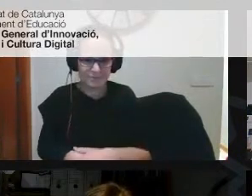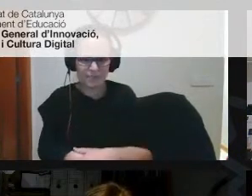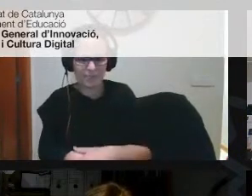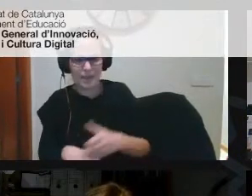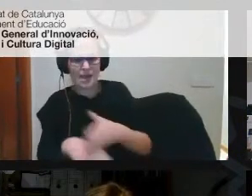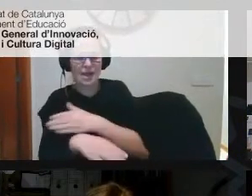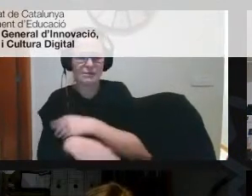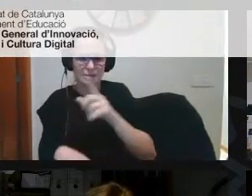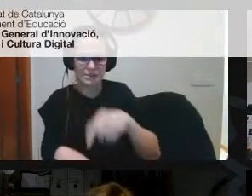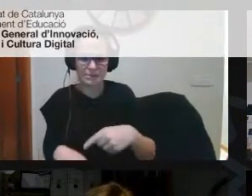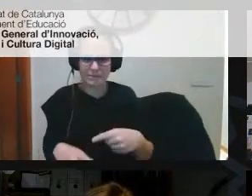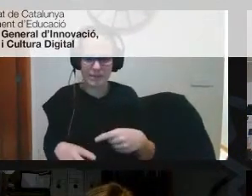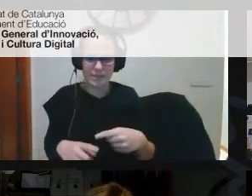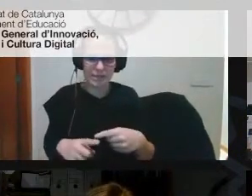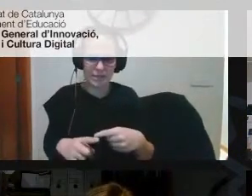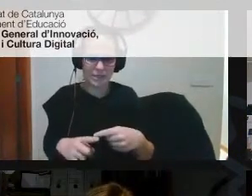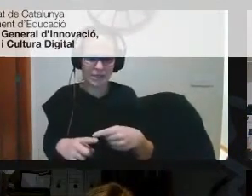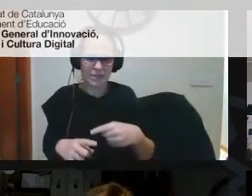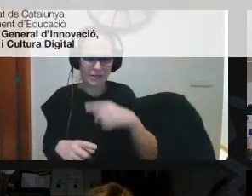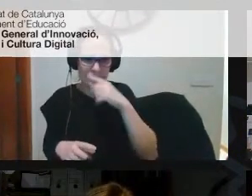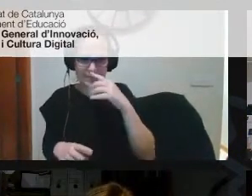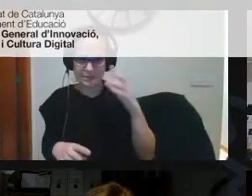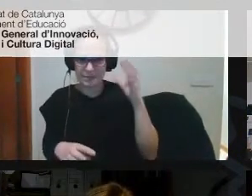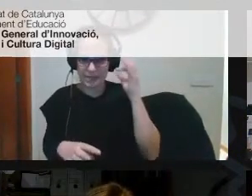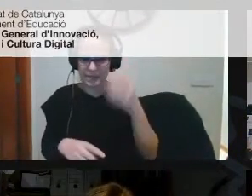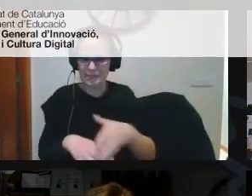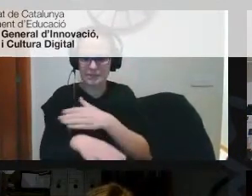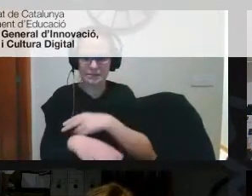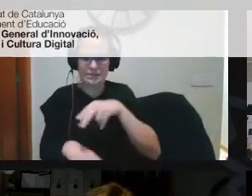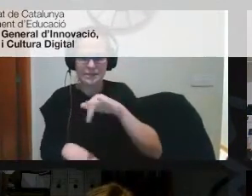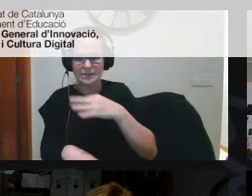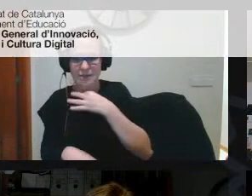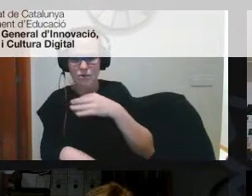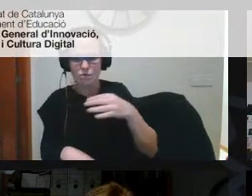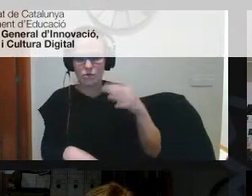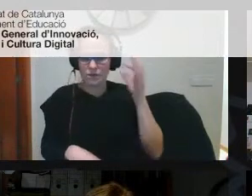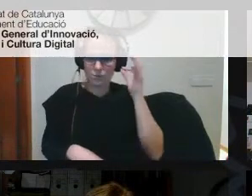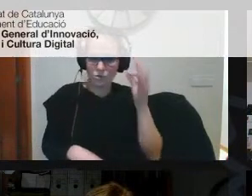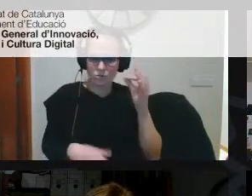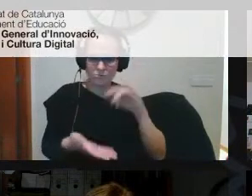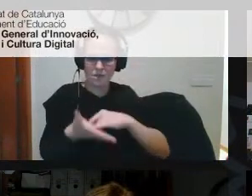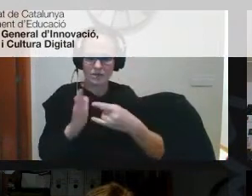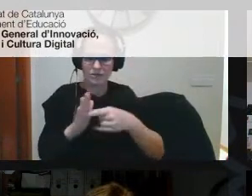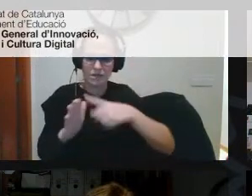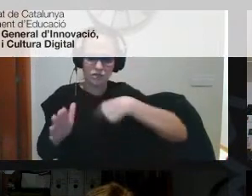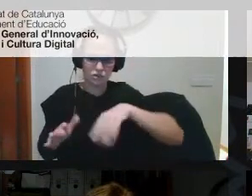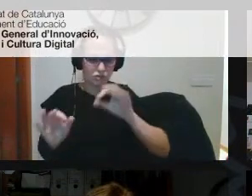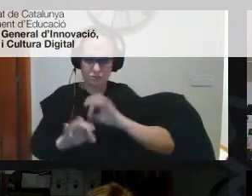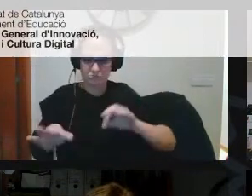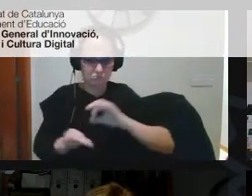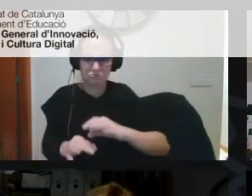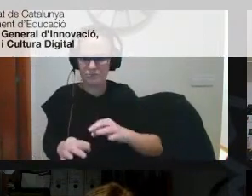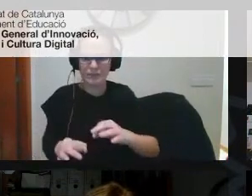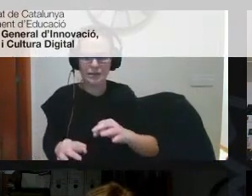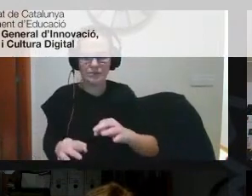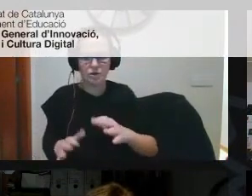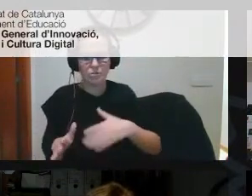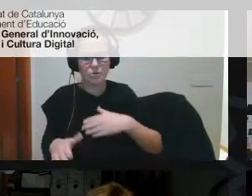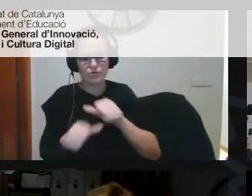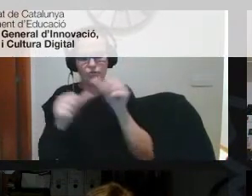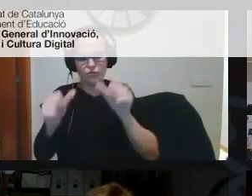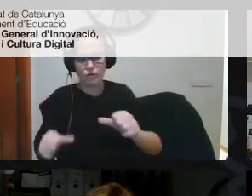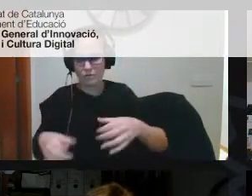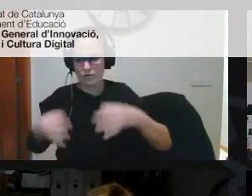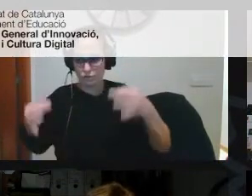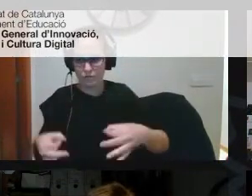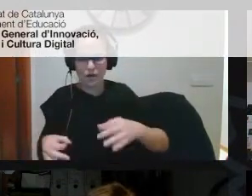és cert que els nens i les nenes no tenien ni veu ni vot amb les nostres planificacions i bé sigui de manera formal o de manera